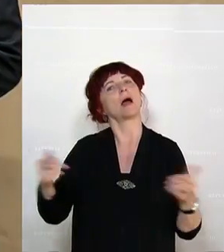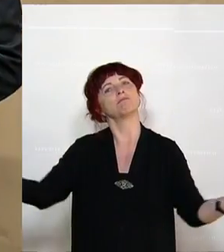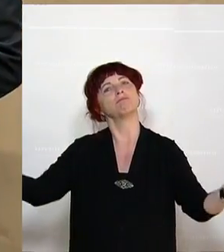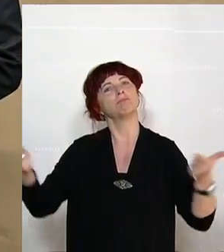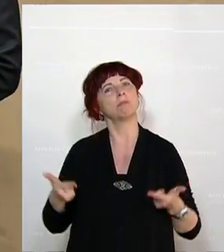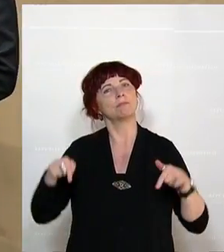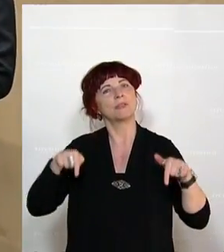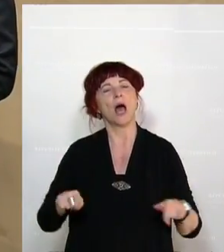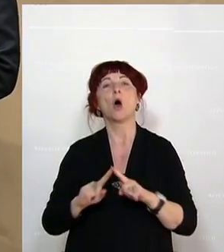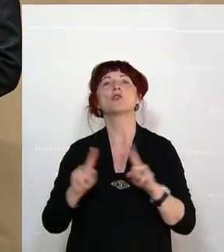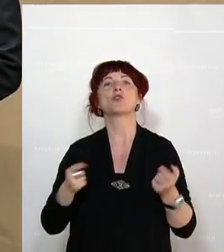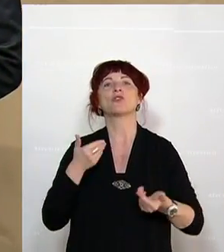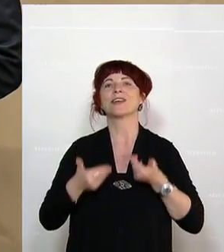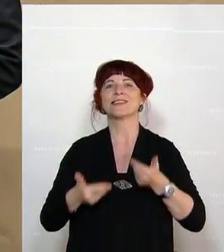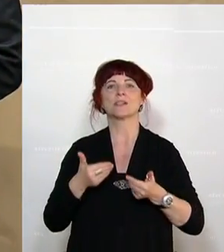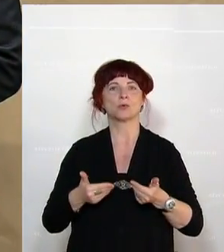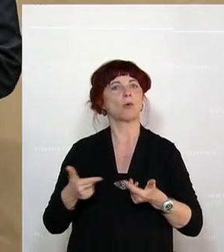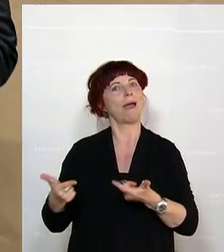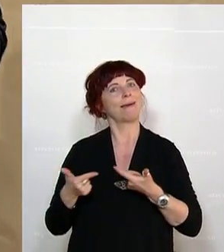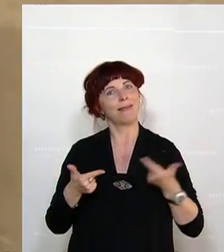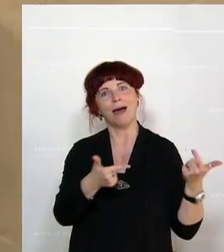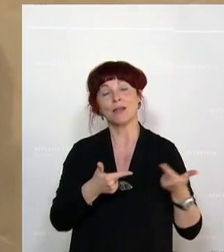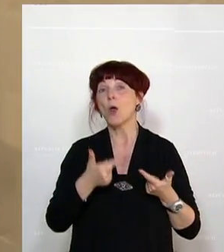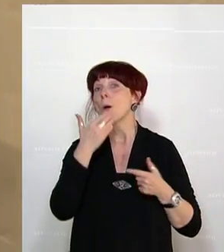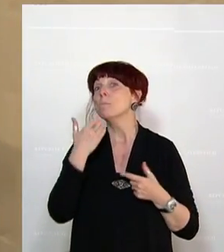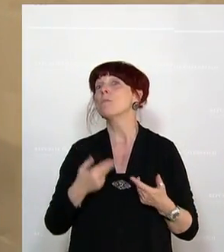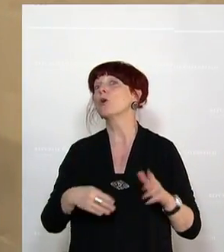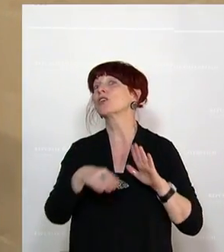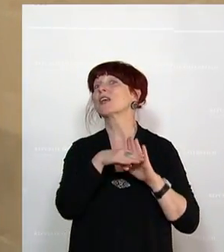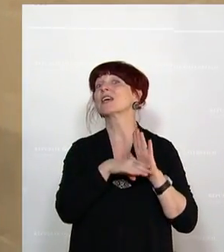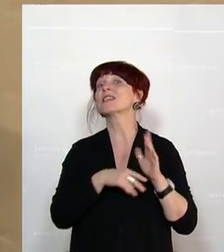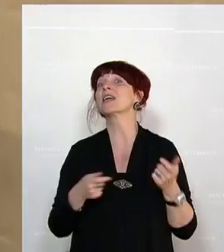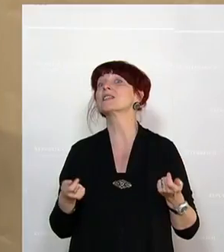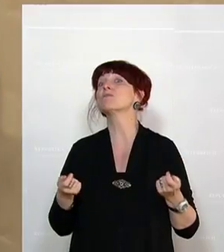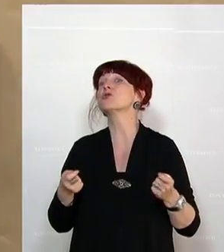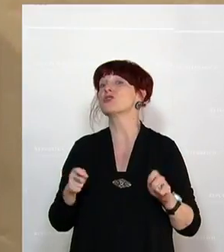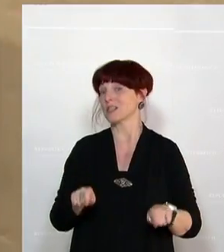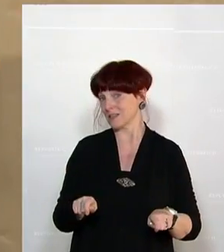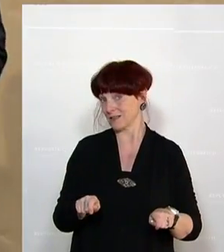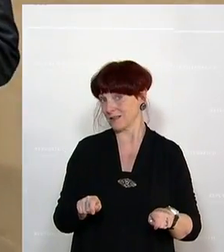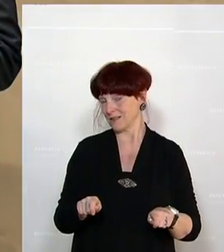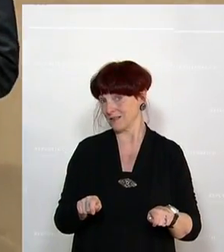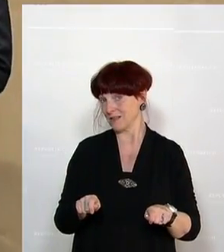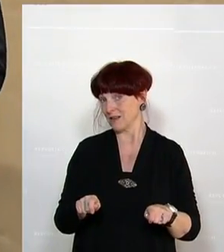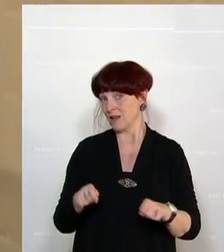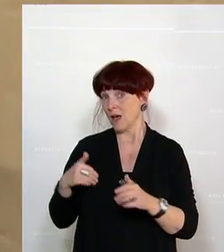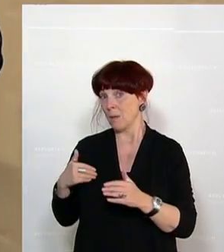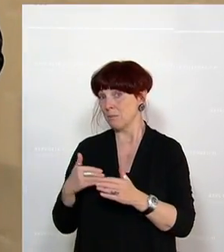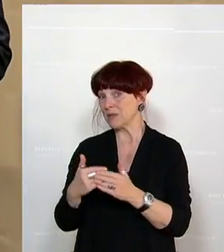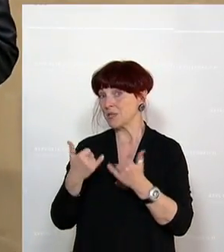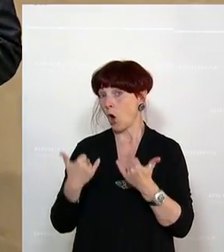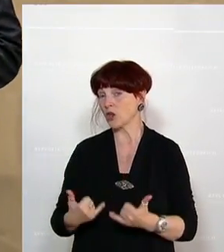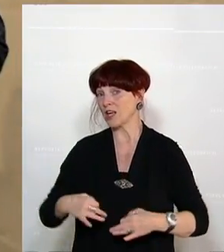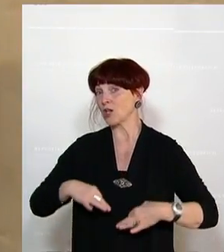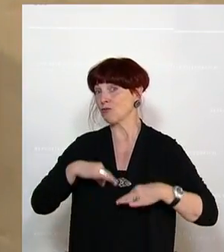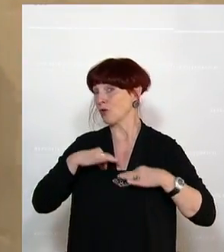gebeten, um ein Gesetz zu beschließen, um ein Gesetz zu beschließen, das bis heute in der Früh noch